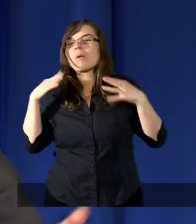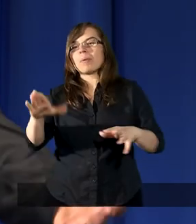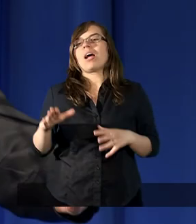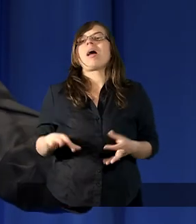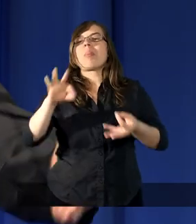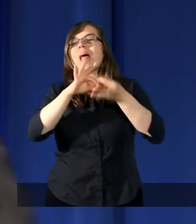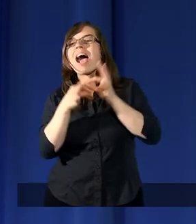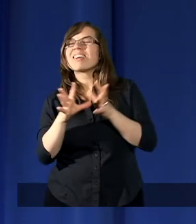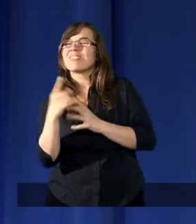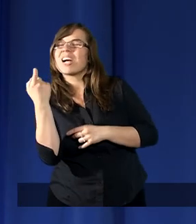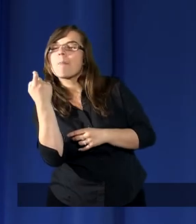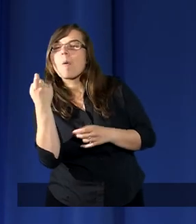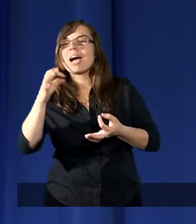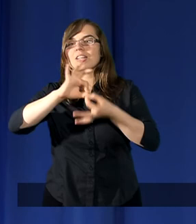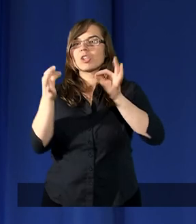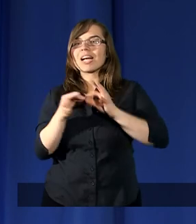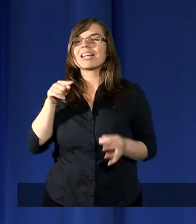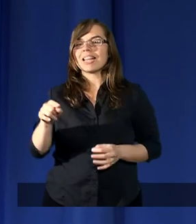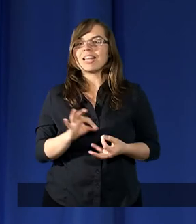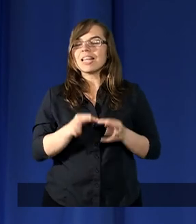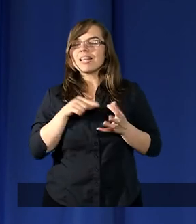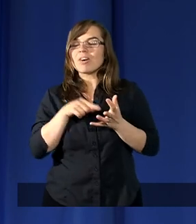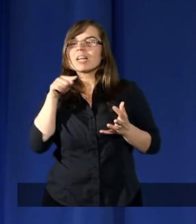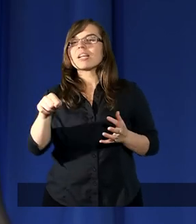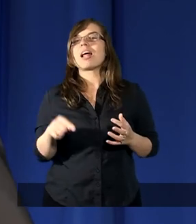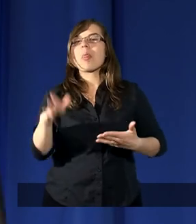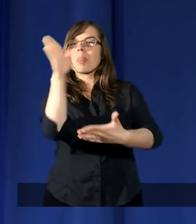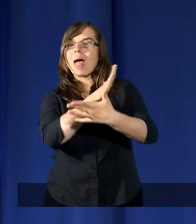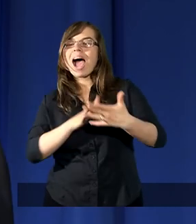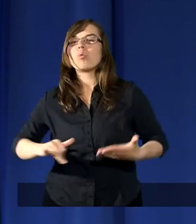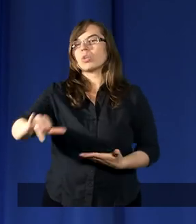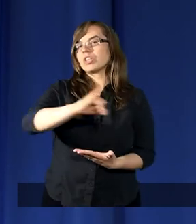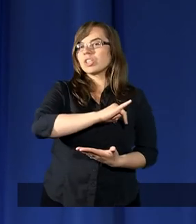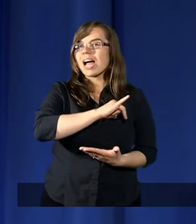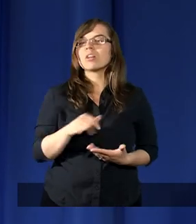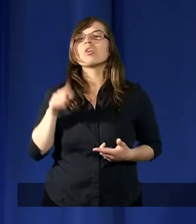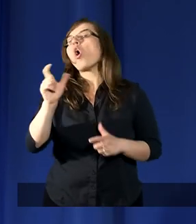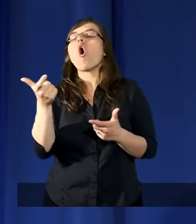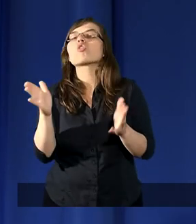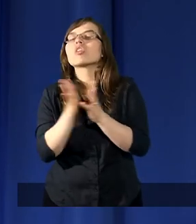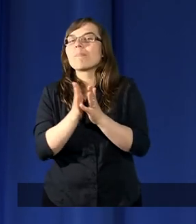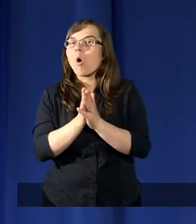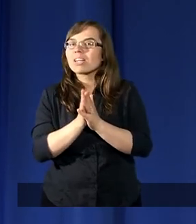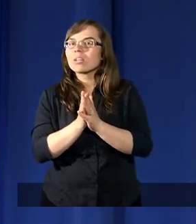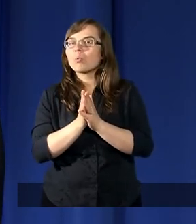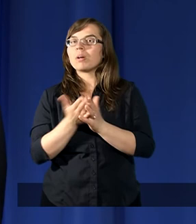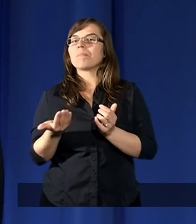a nawet w momencie, gdy naród zgrzeszył, to o co się modlił,